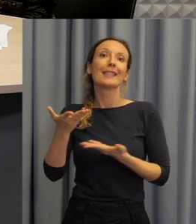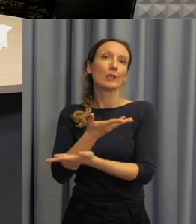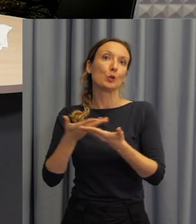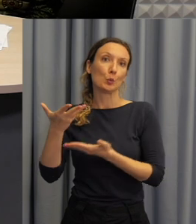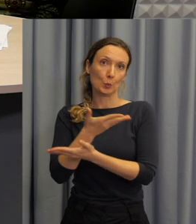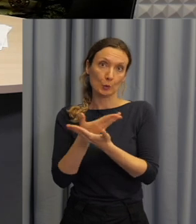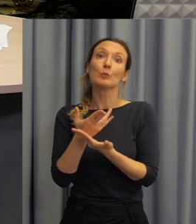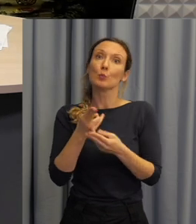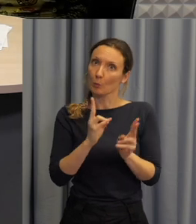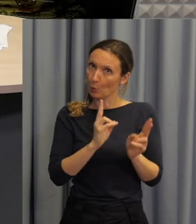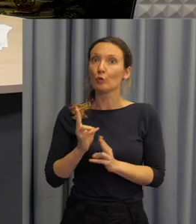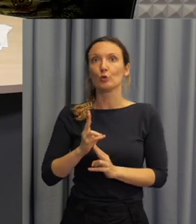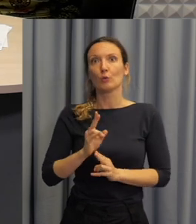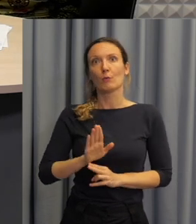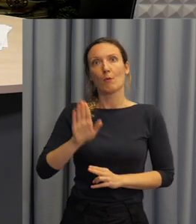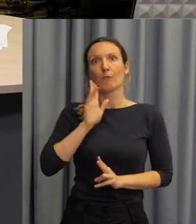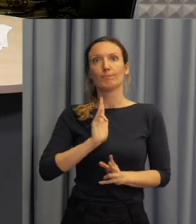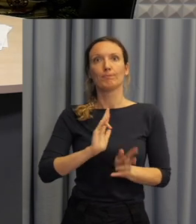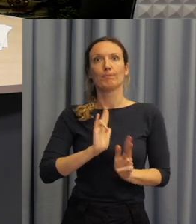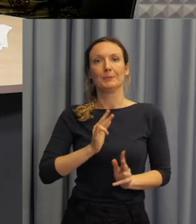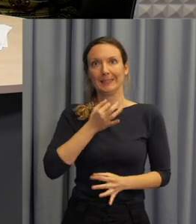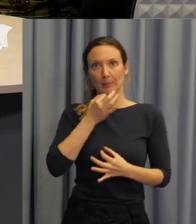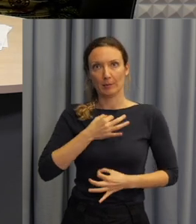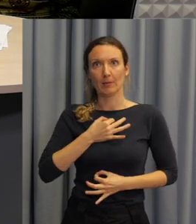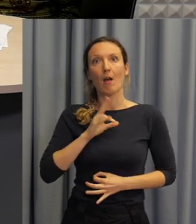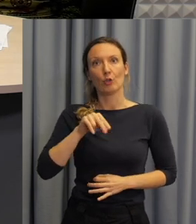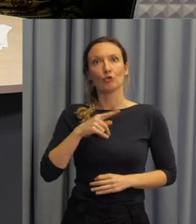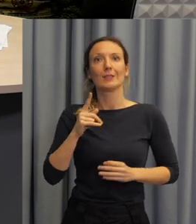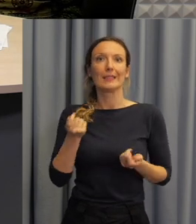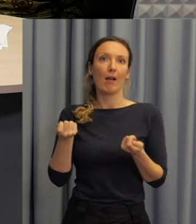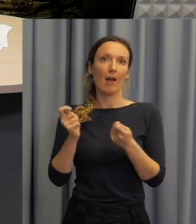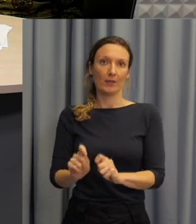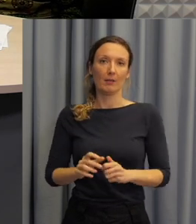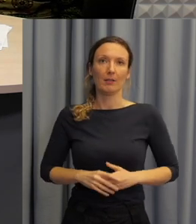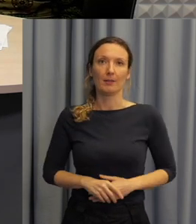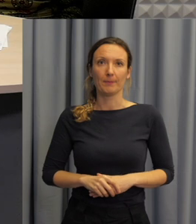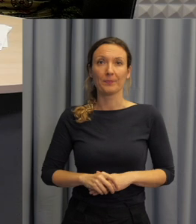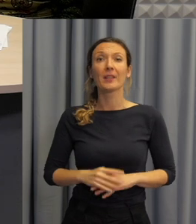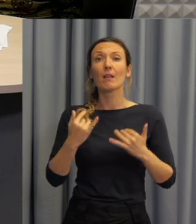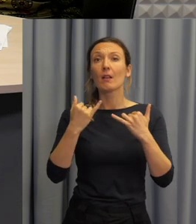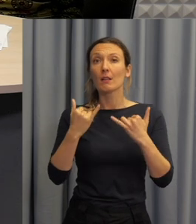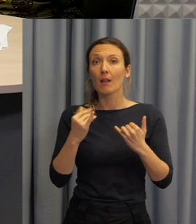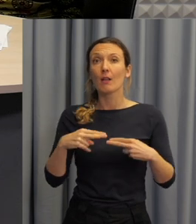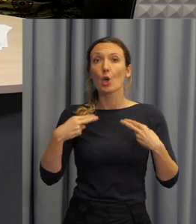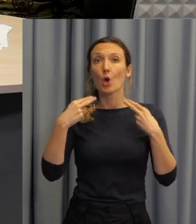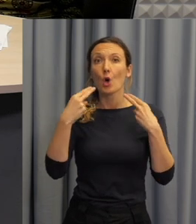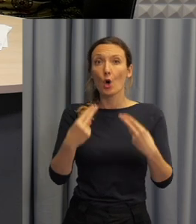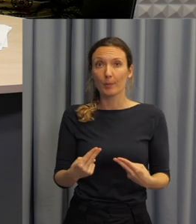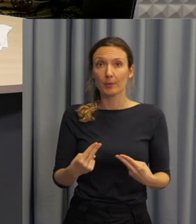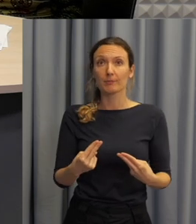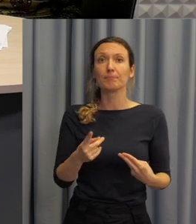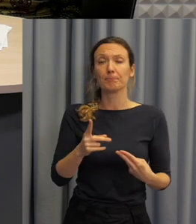prosím také, připravujte si případné otázky do závěrečné diskuze, určitě dostanete prostor, abyste mohli své otázky položit.